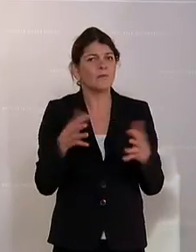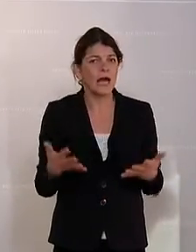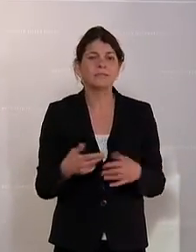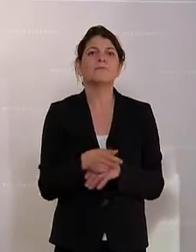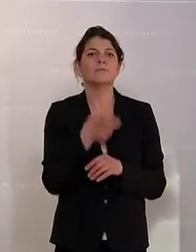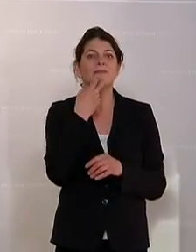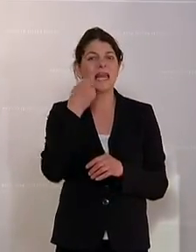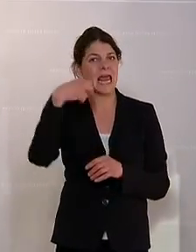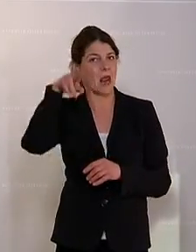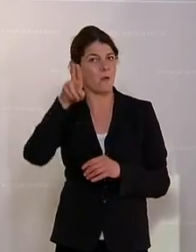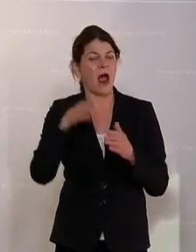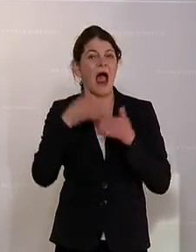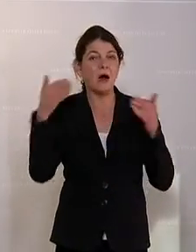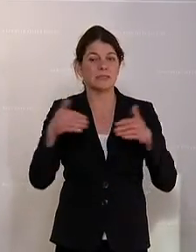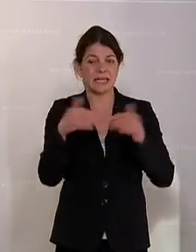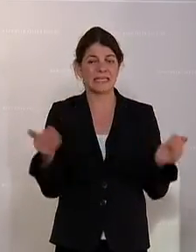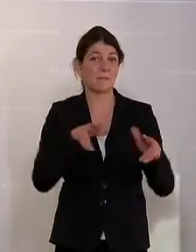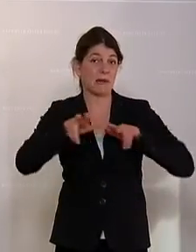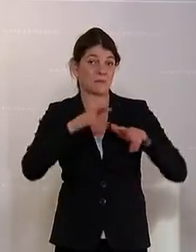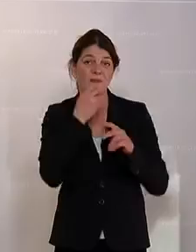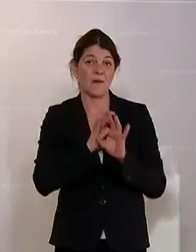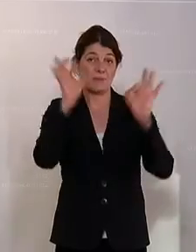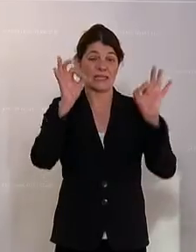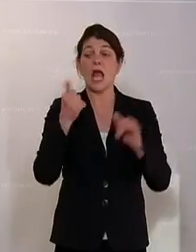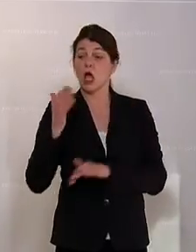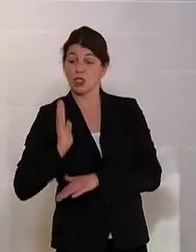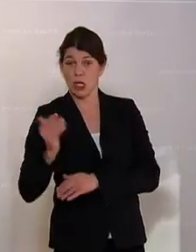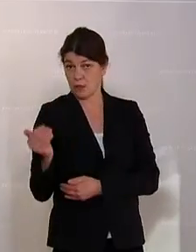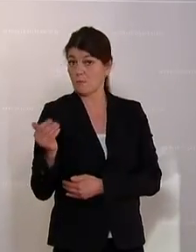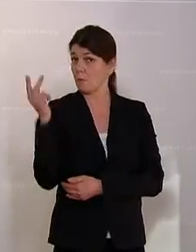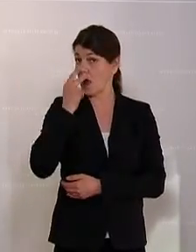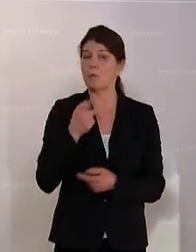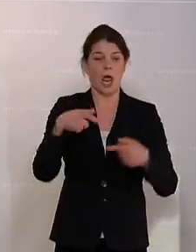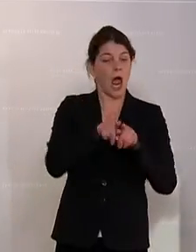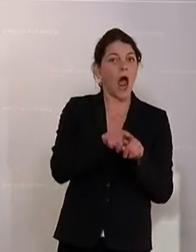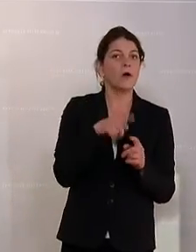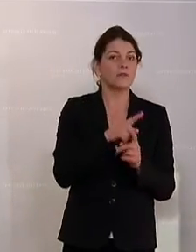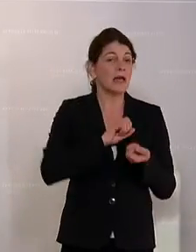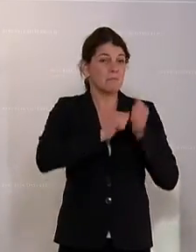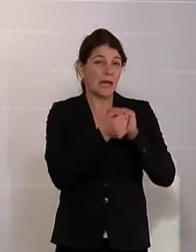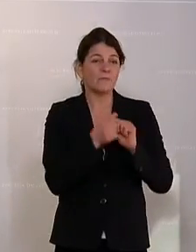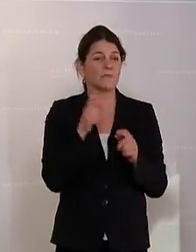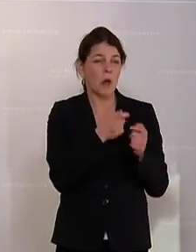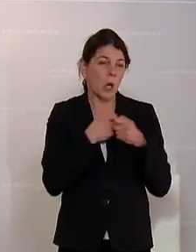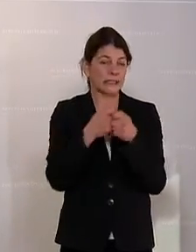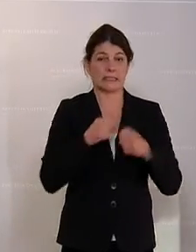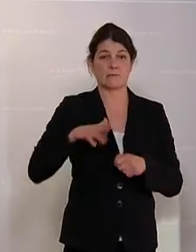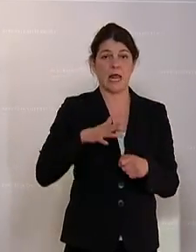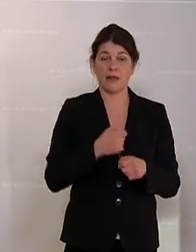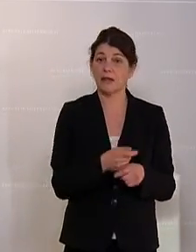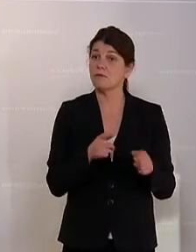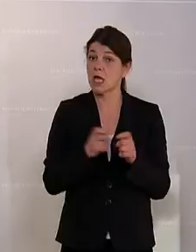des EU-Außengrenzmanagements auf der einen Seite, aber natürlich auch der Bekämpfung der organisierten Kriminalität und der